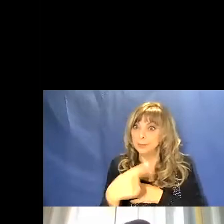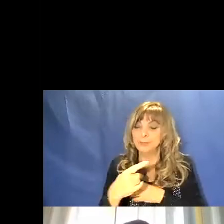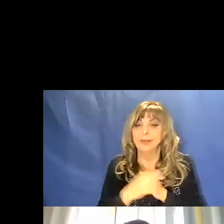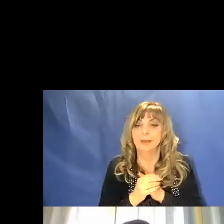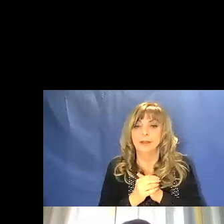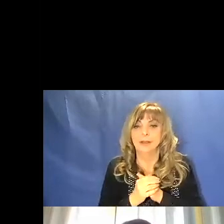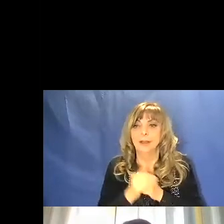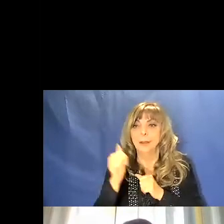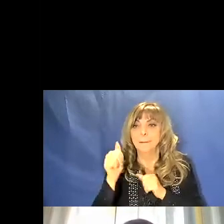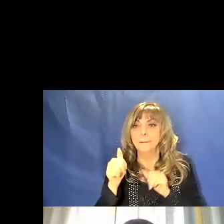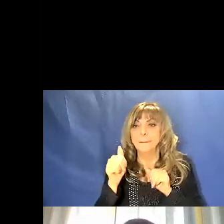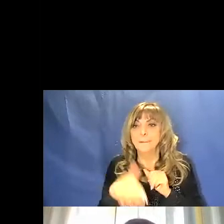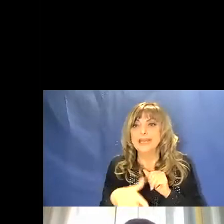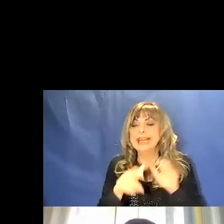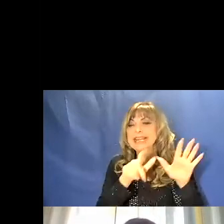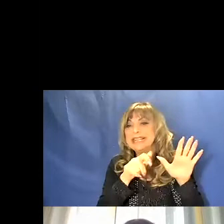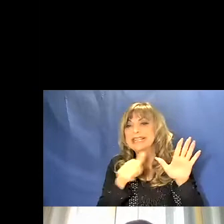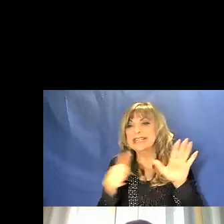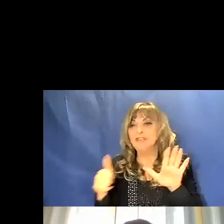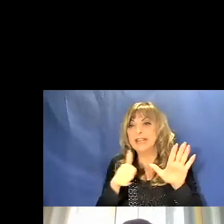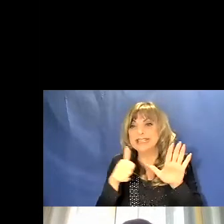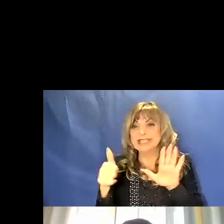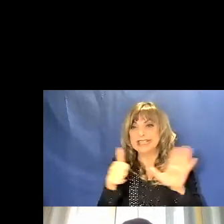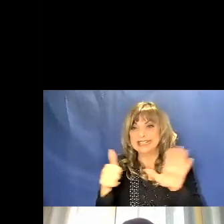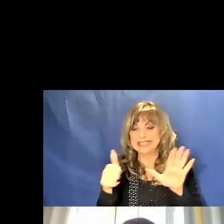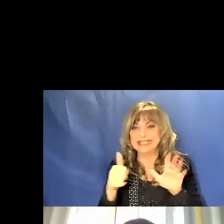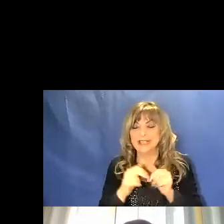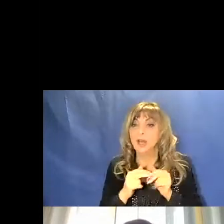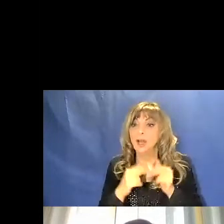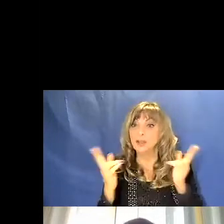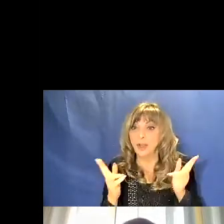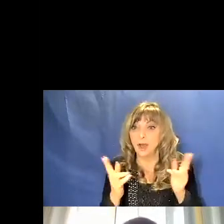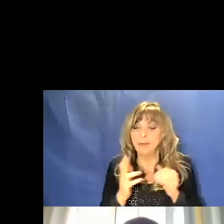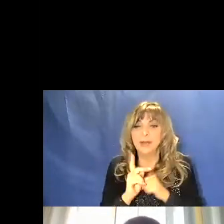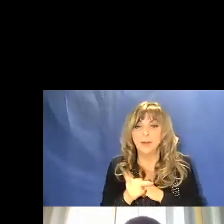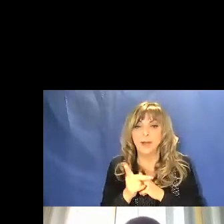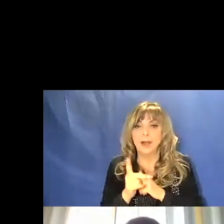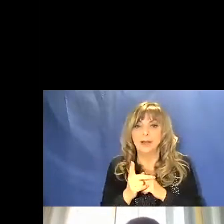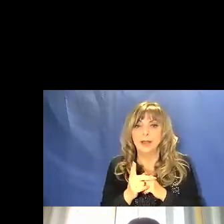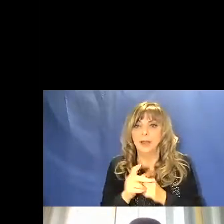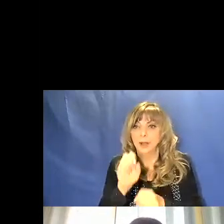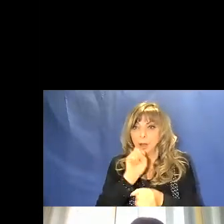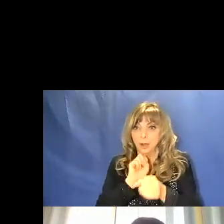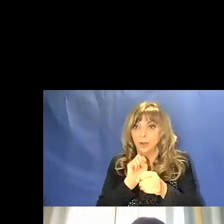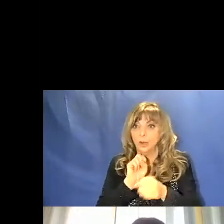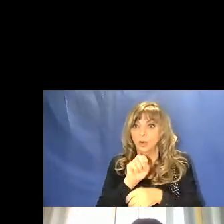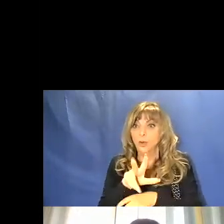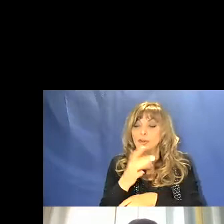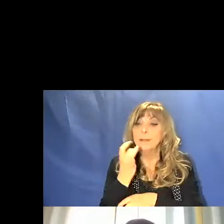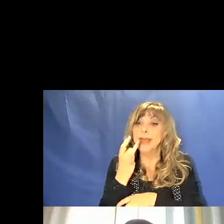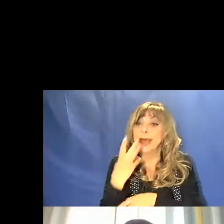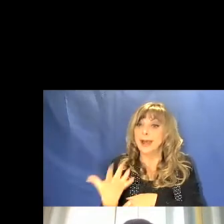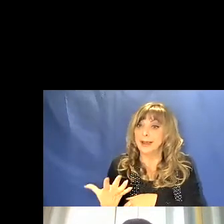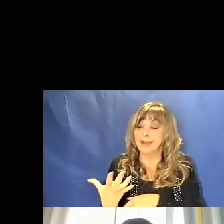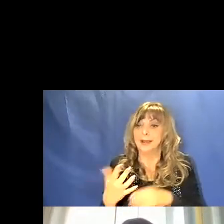1666, quando scoprì che un fascio di luce bianca che